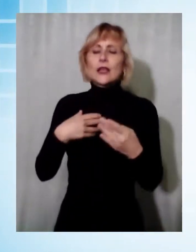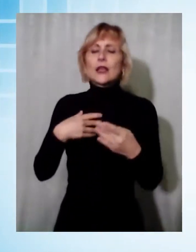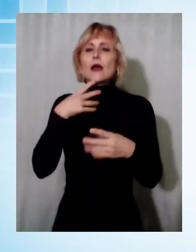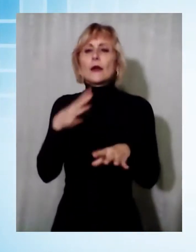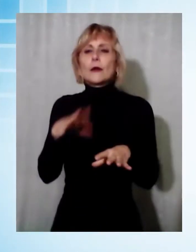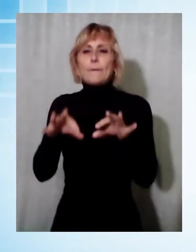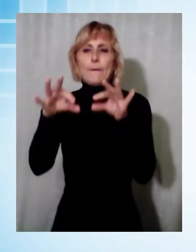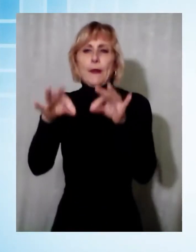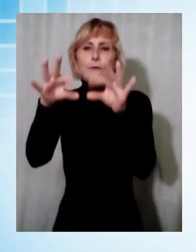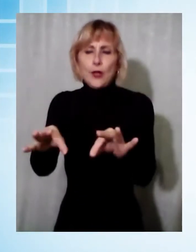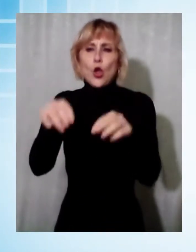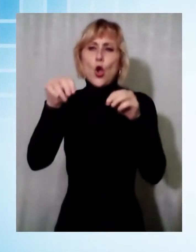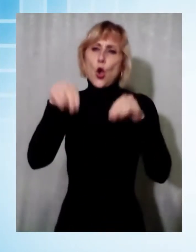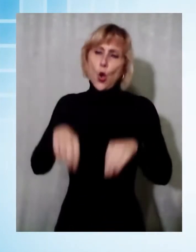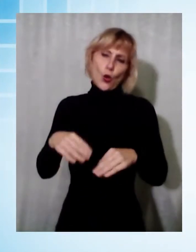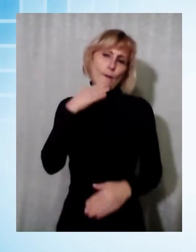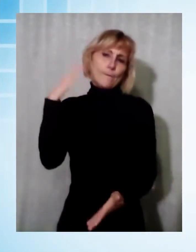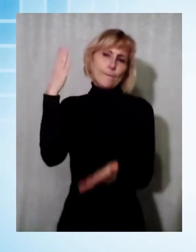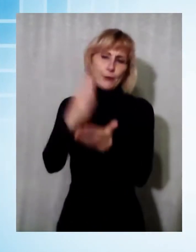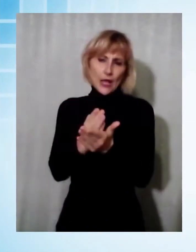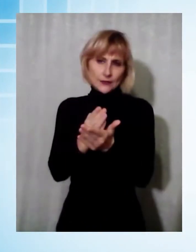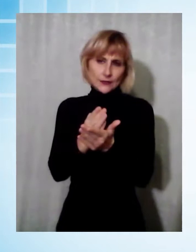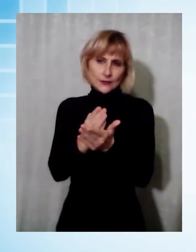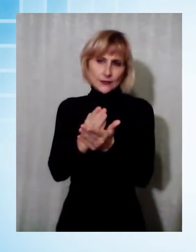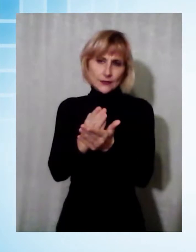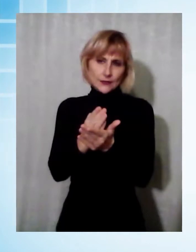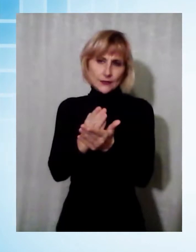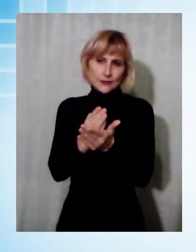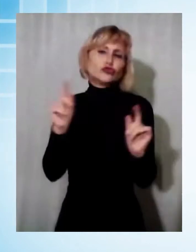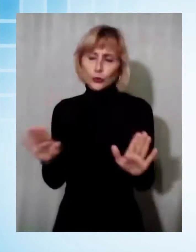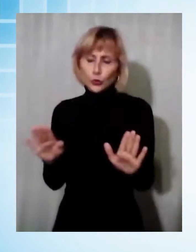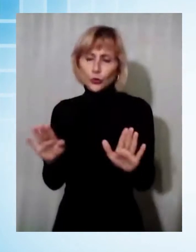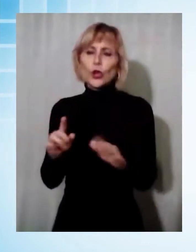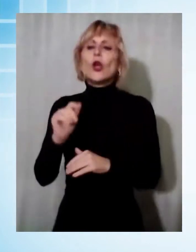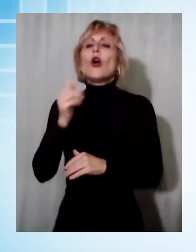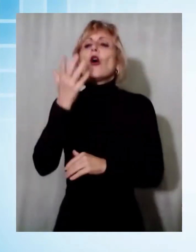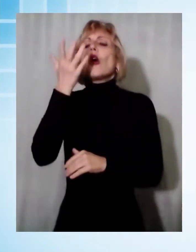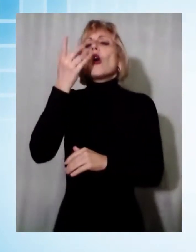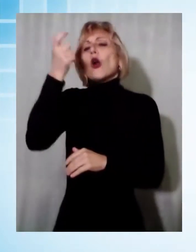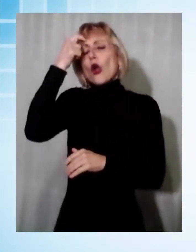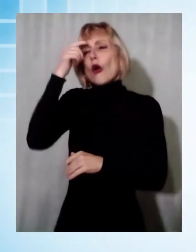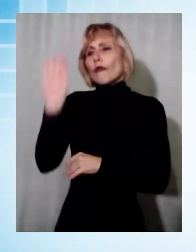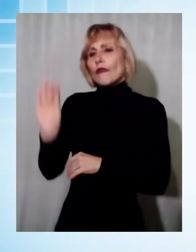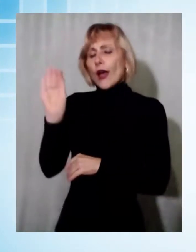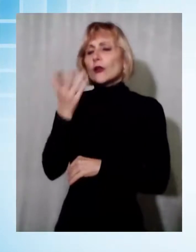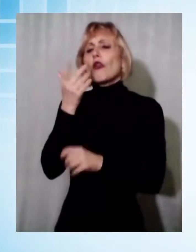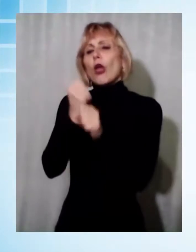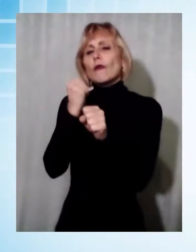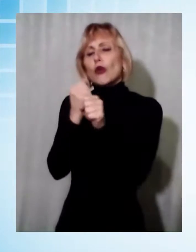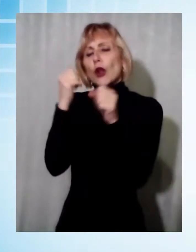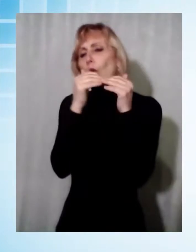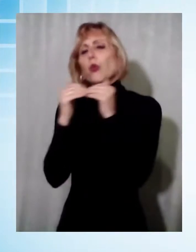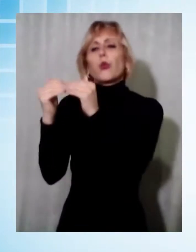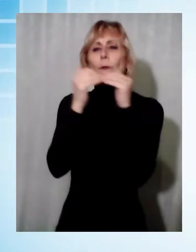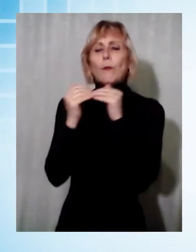è al collasso e chiede al governo di poter lavorare al pari di altri settori, come spiega il presidente di Confcommercio